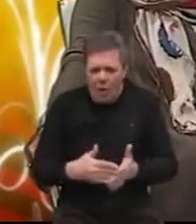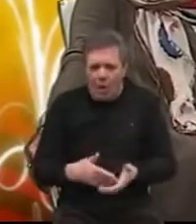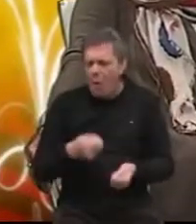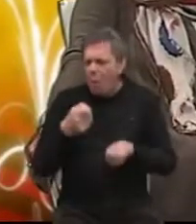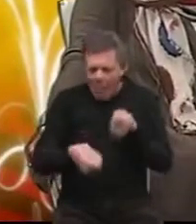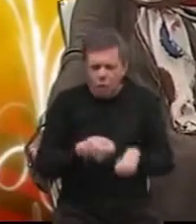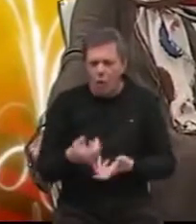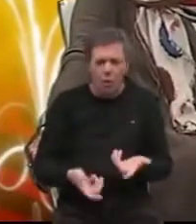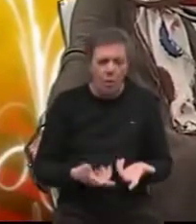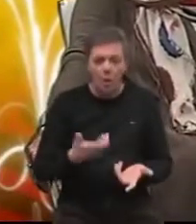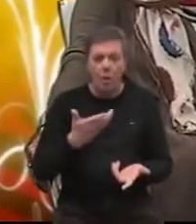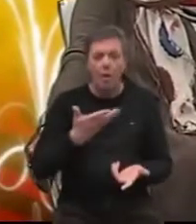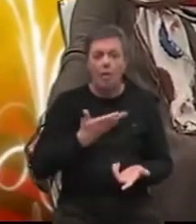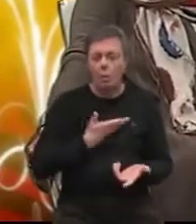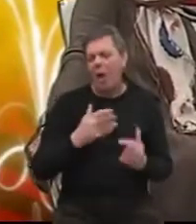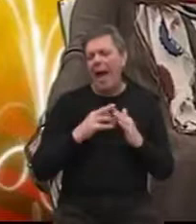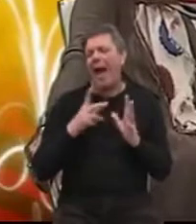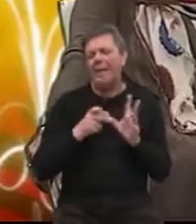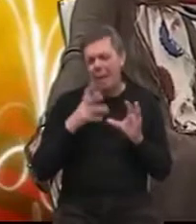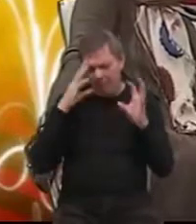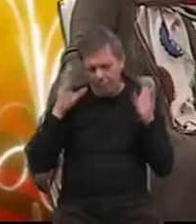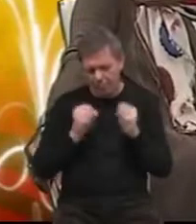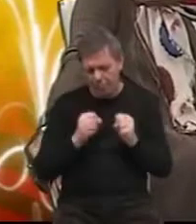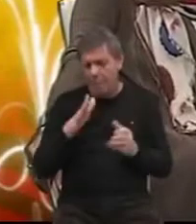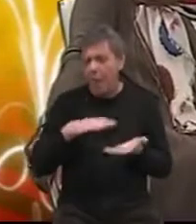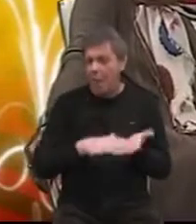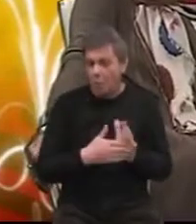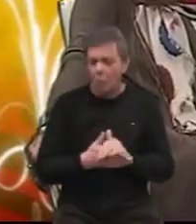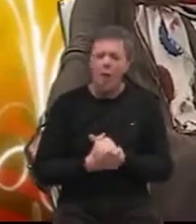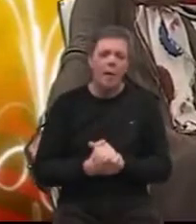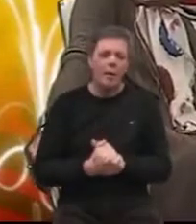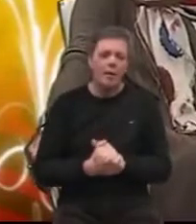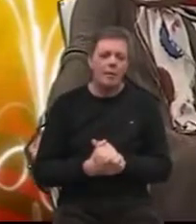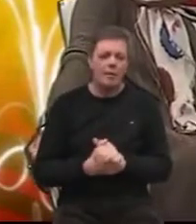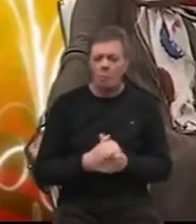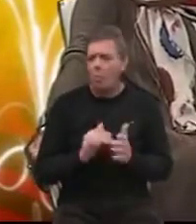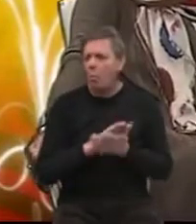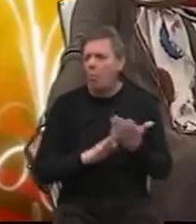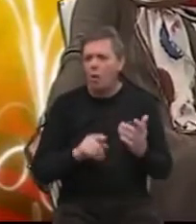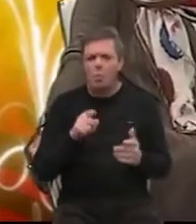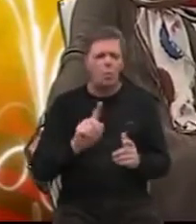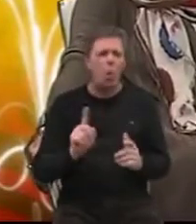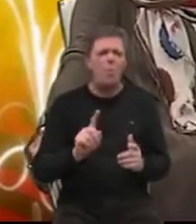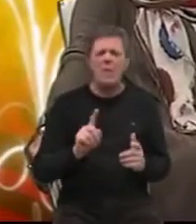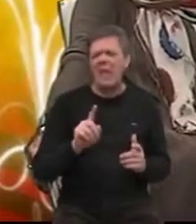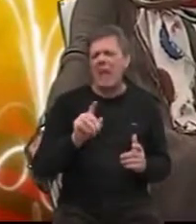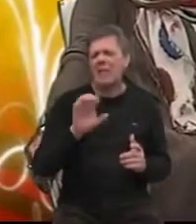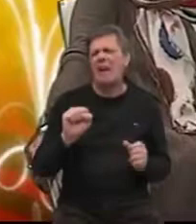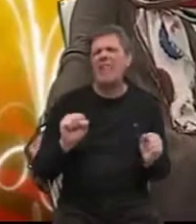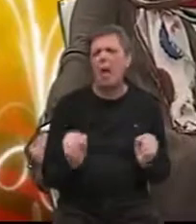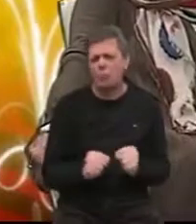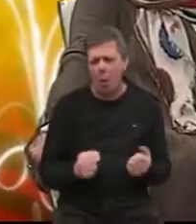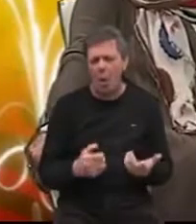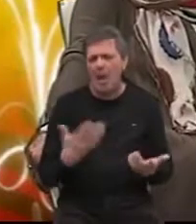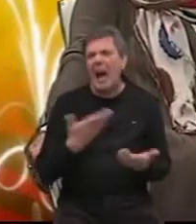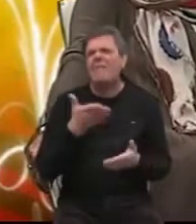plaćao i dobio je Alzheimer. Njegova supruga, iz početka nije to ni tako možda shvatila ozbiljno